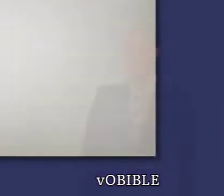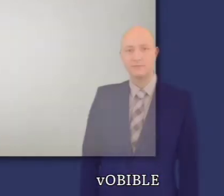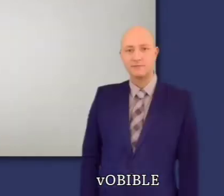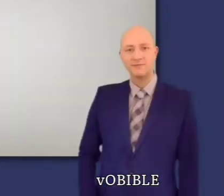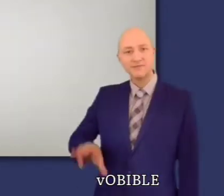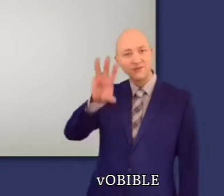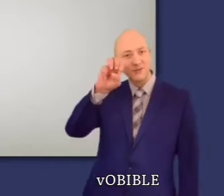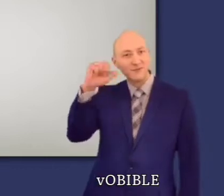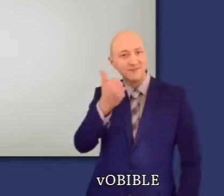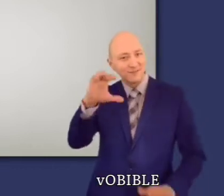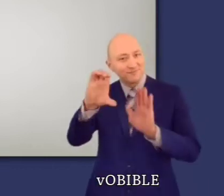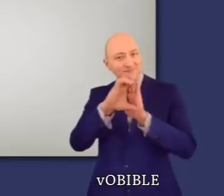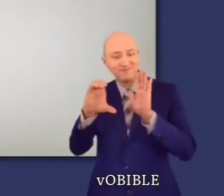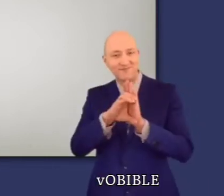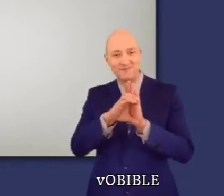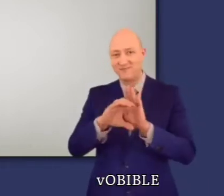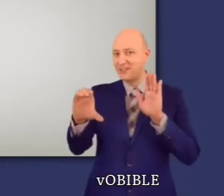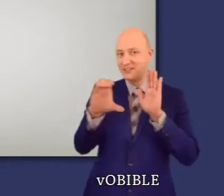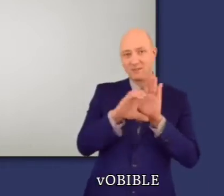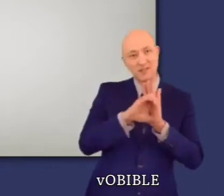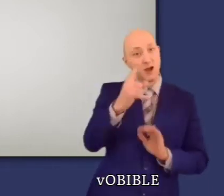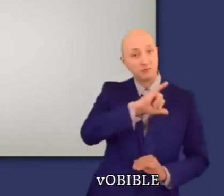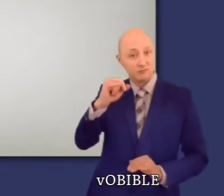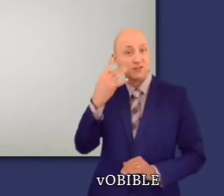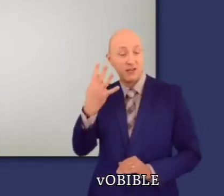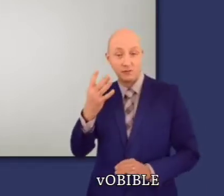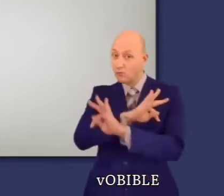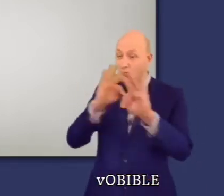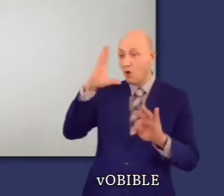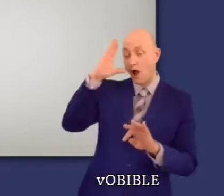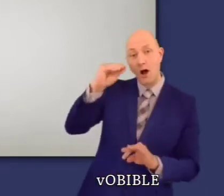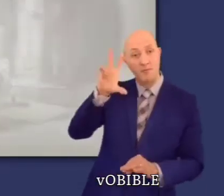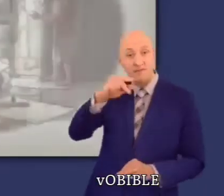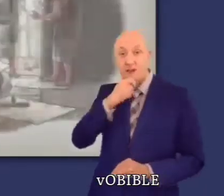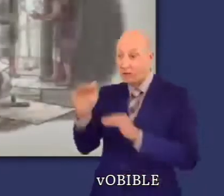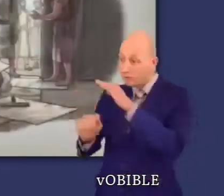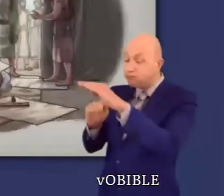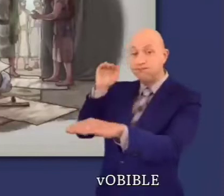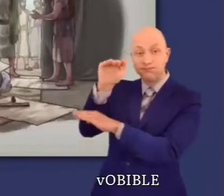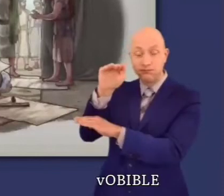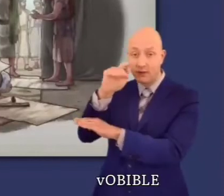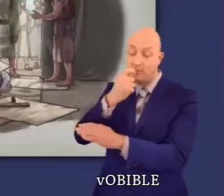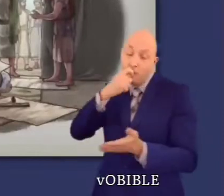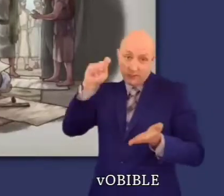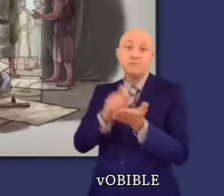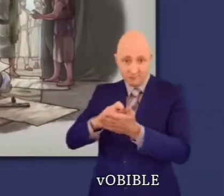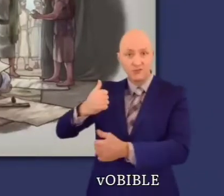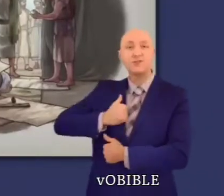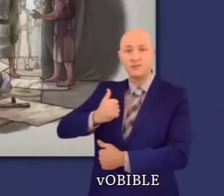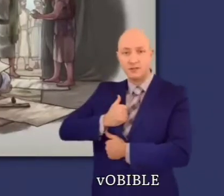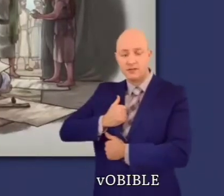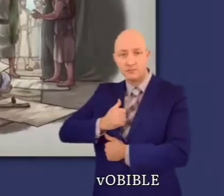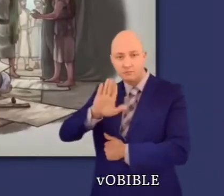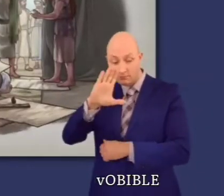Le Livre des Nombres contient 36 chapitres. Dans les chapitres 1 à 4, les Israélites de sexe masculin de 20 ans et